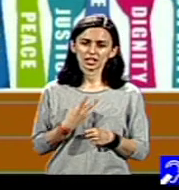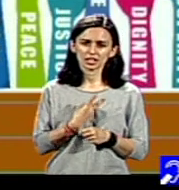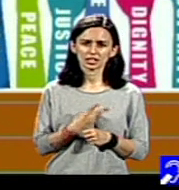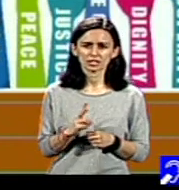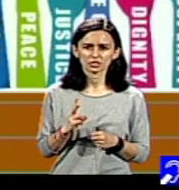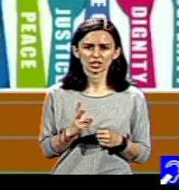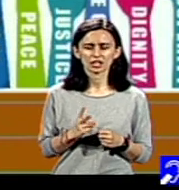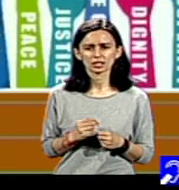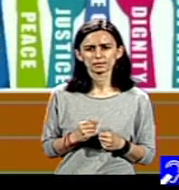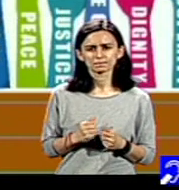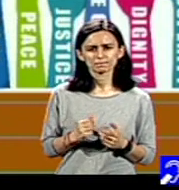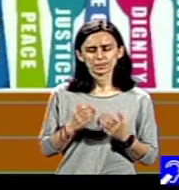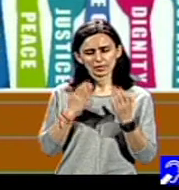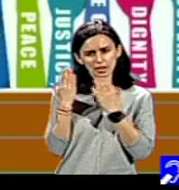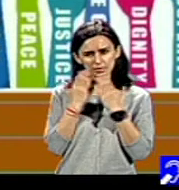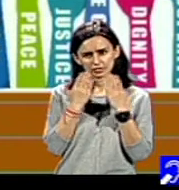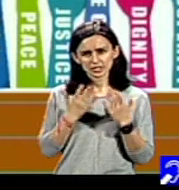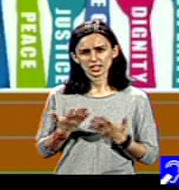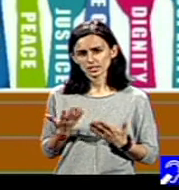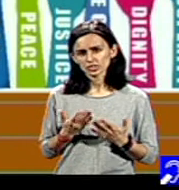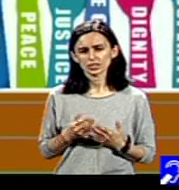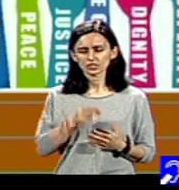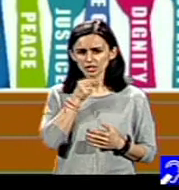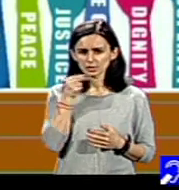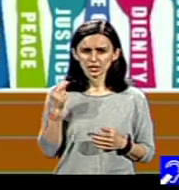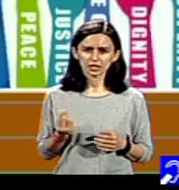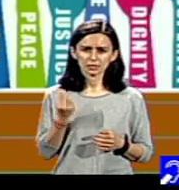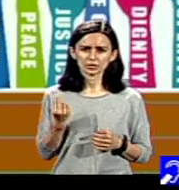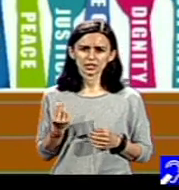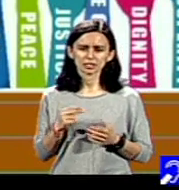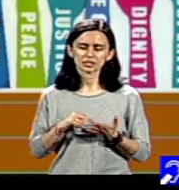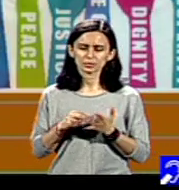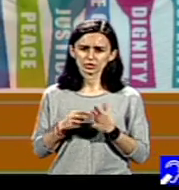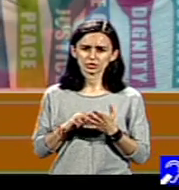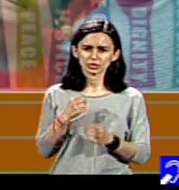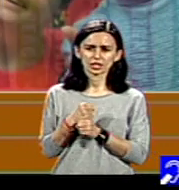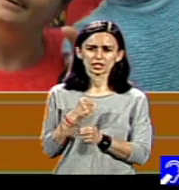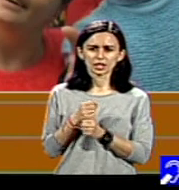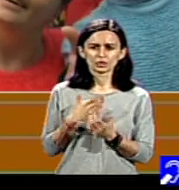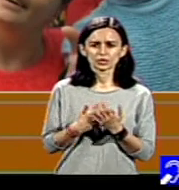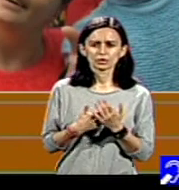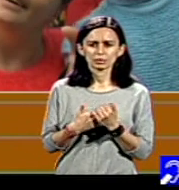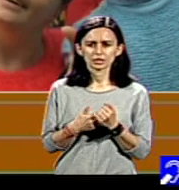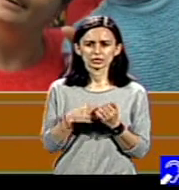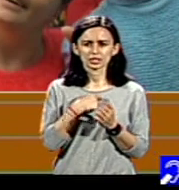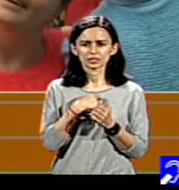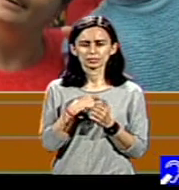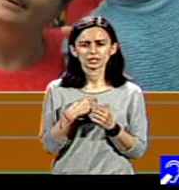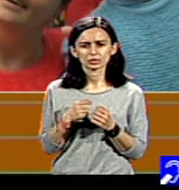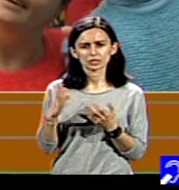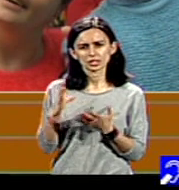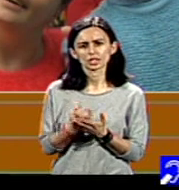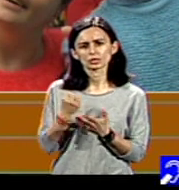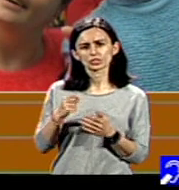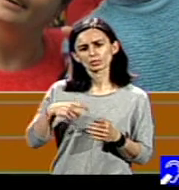învățăm ceva și să ne îmbunătățim procedurile de lucru în așa fel încât să reușim data